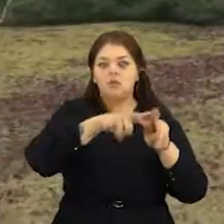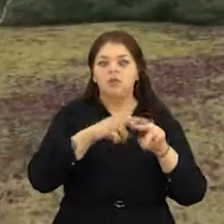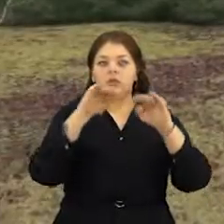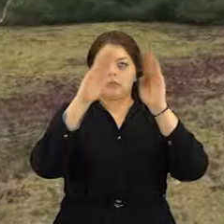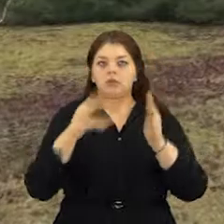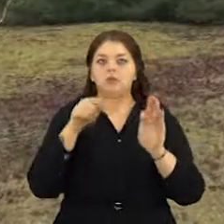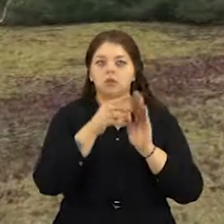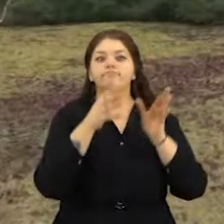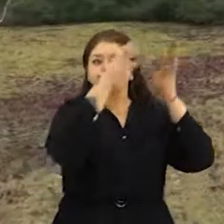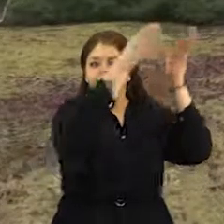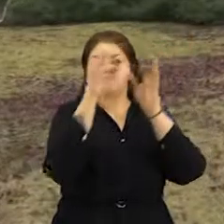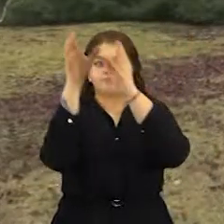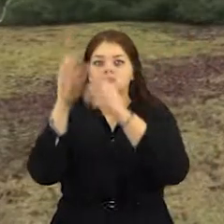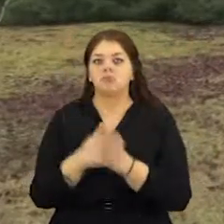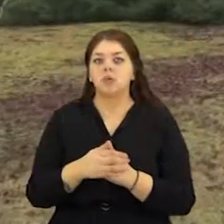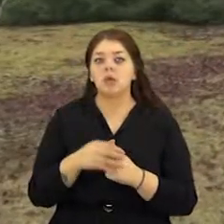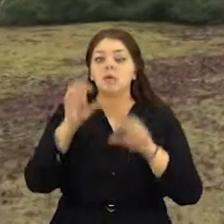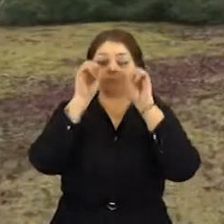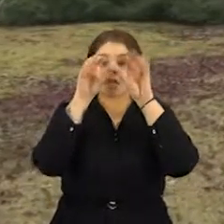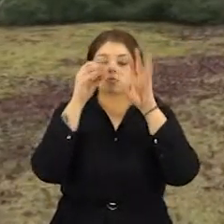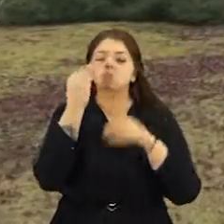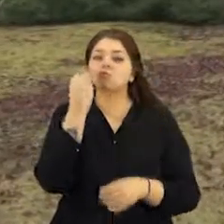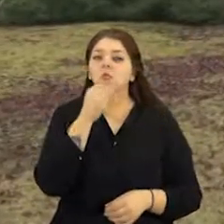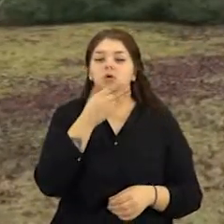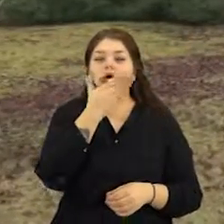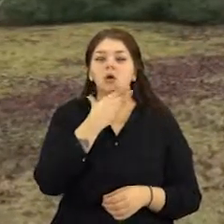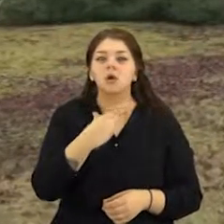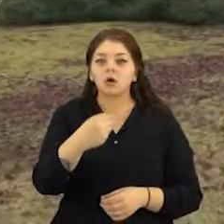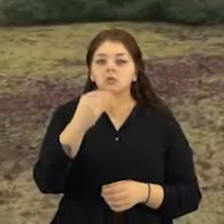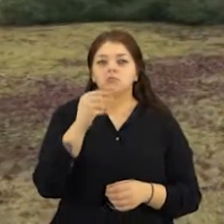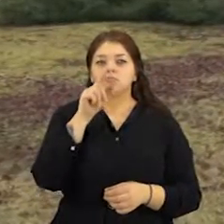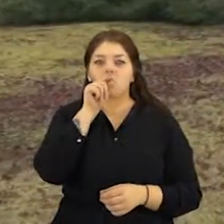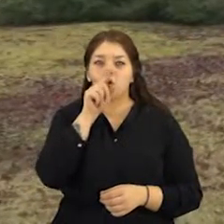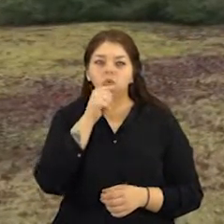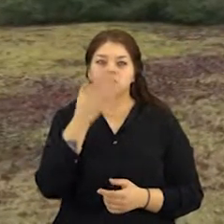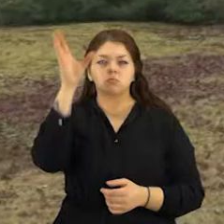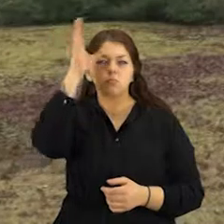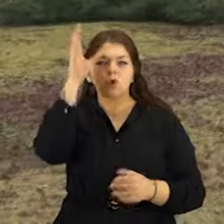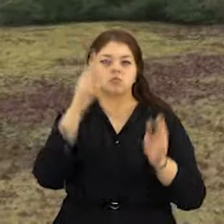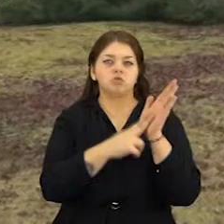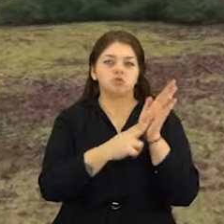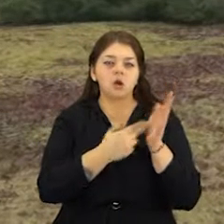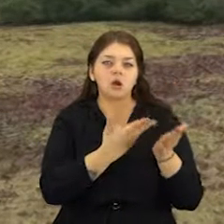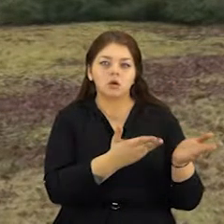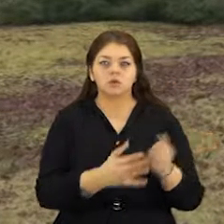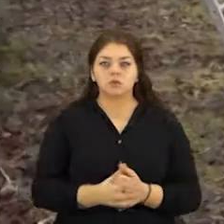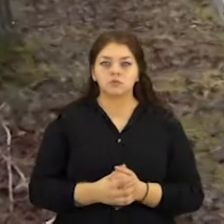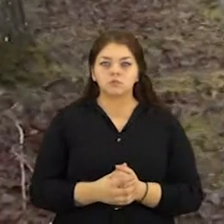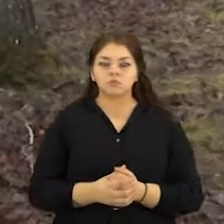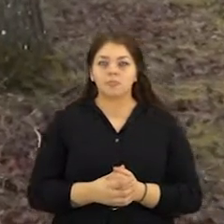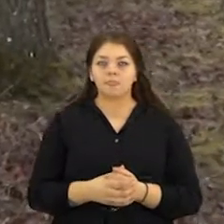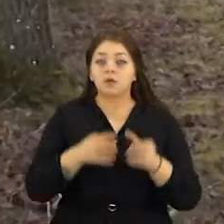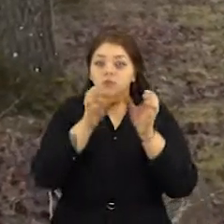yra nustabus paukštis. Atėnės, simbolis, išminties, proto, grožio. Man gražiesnio paukščio pažinėra už pelėdą.